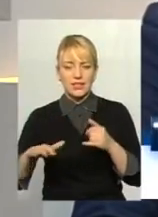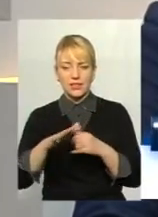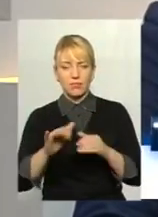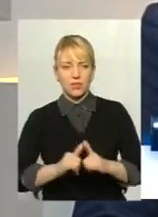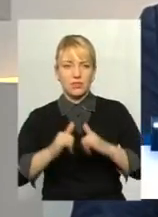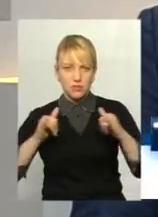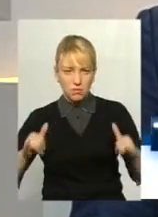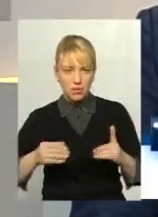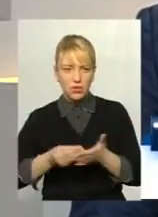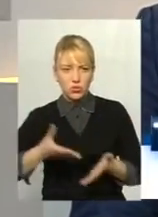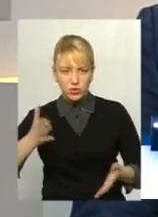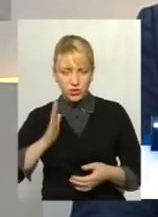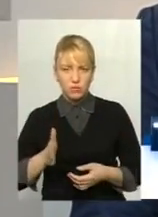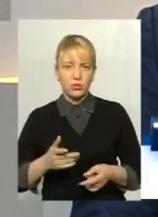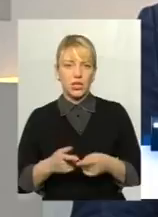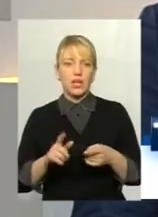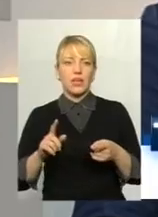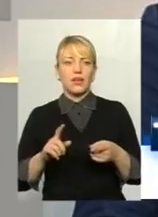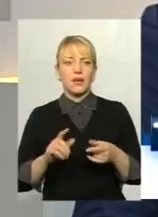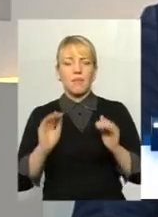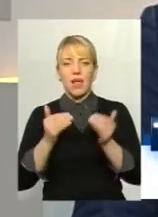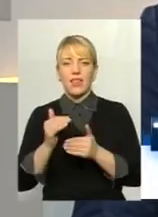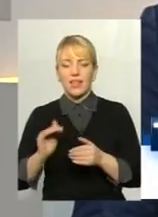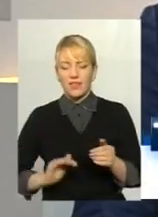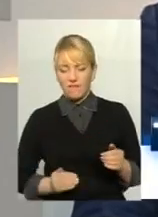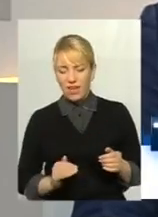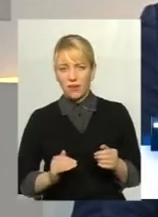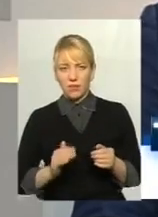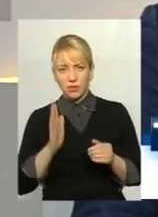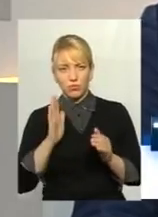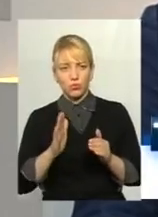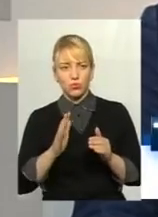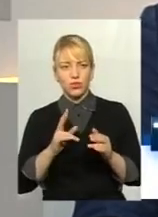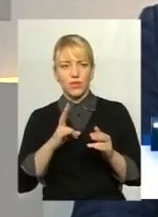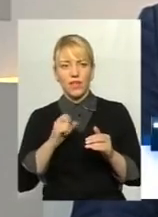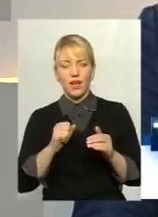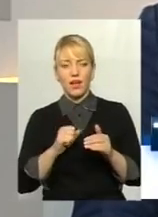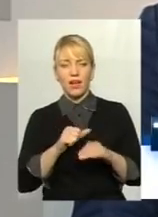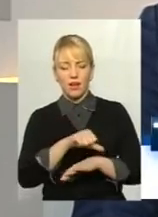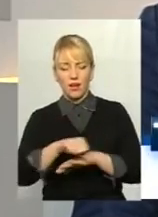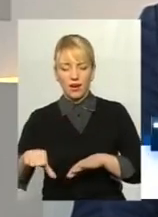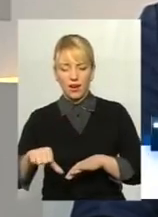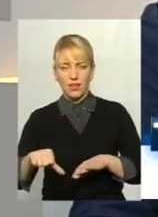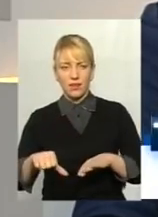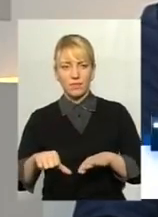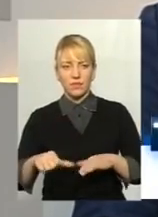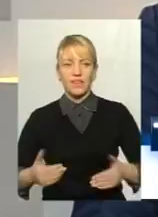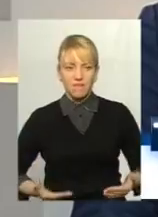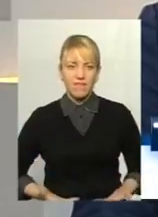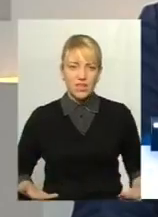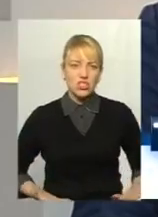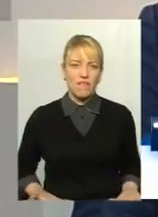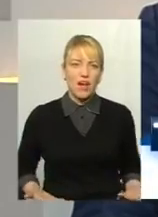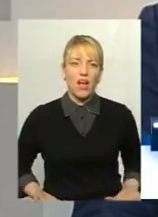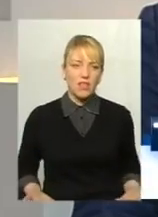ще буде більше треба платити. Фактично у маленькій фермері буде вже на грані виживання.